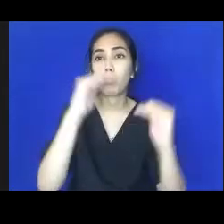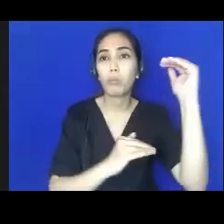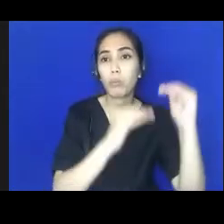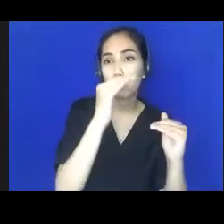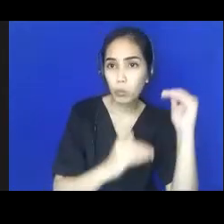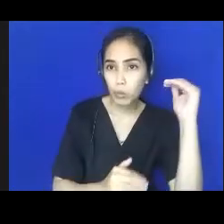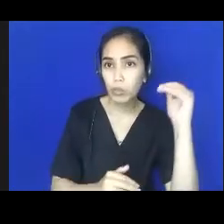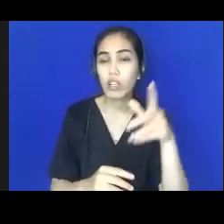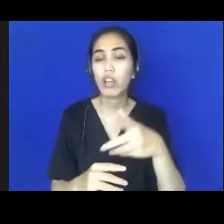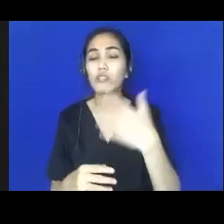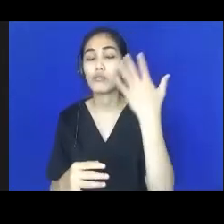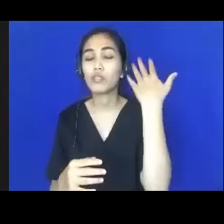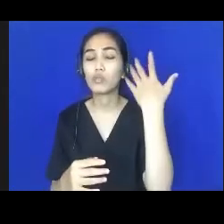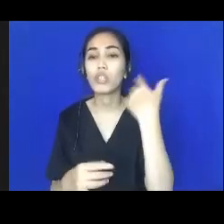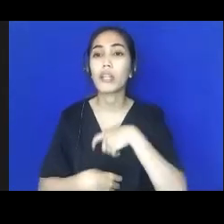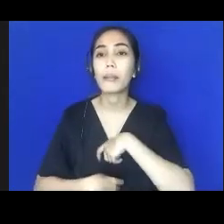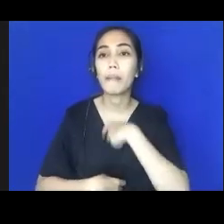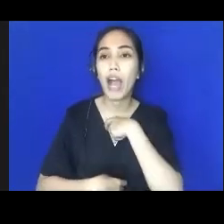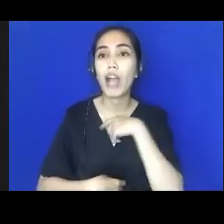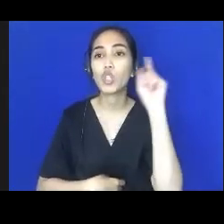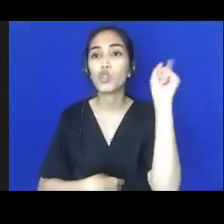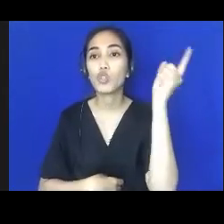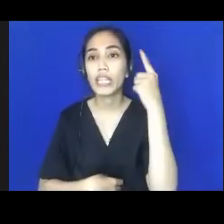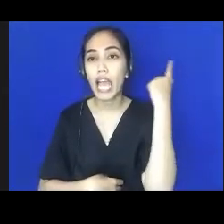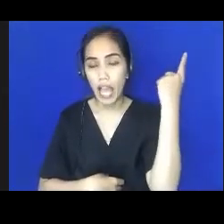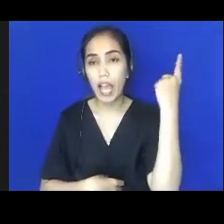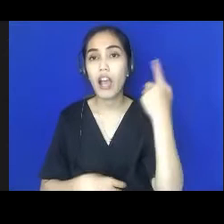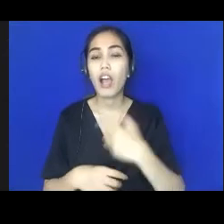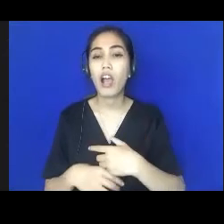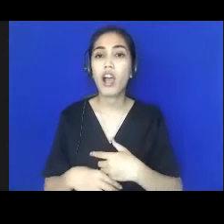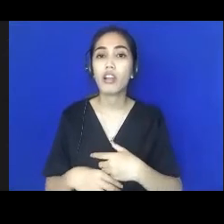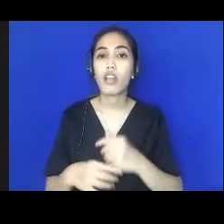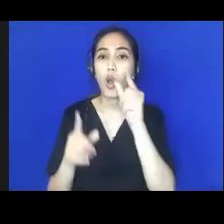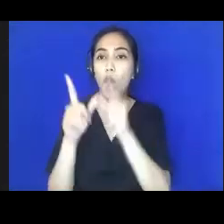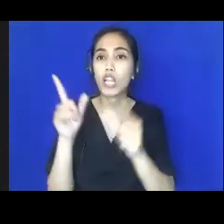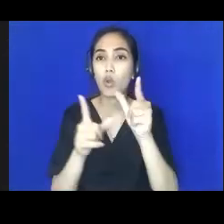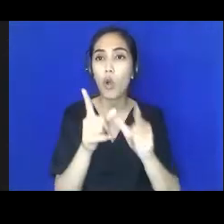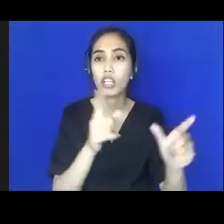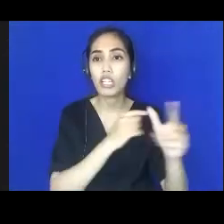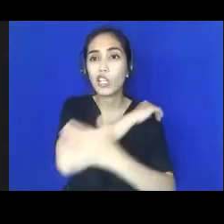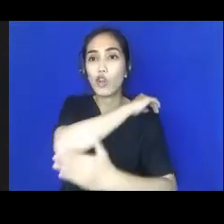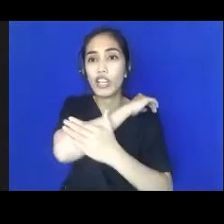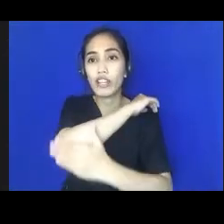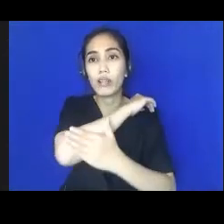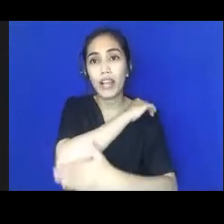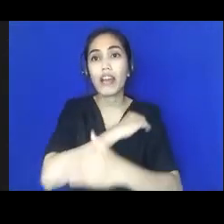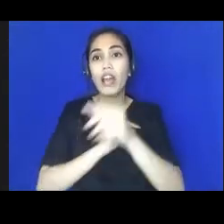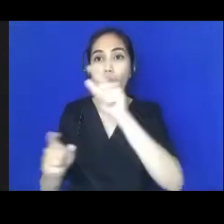semua Menteri Keuangan Dunia bertemu kemudian beberapa tokoh kunci dari negara-negara maju dan